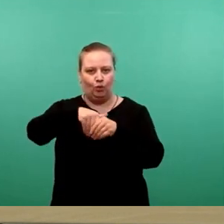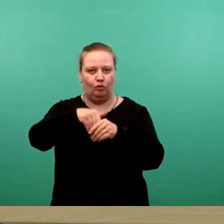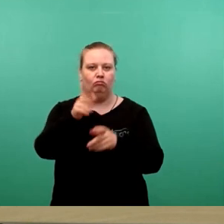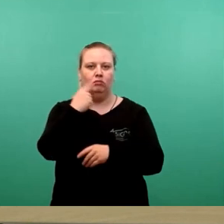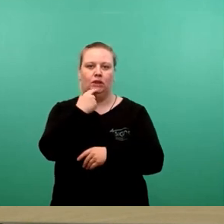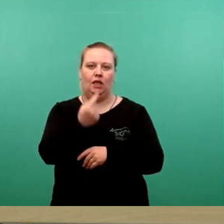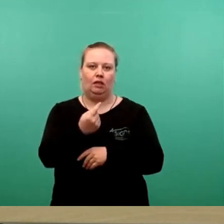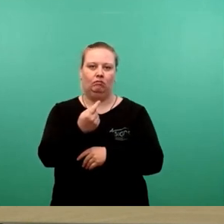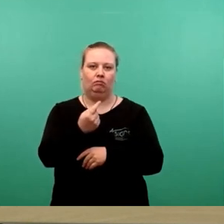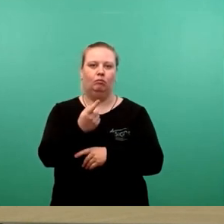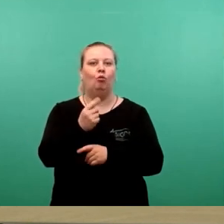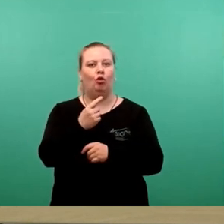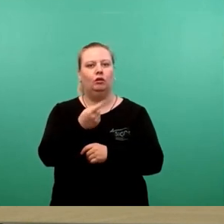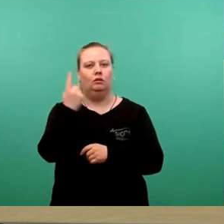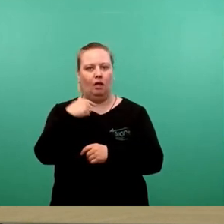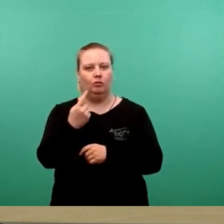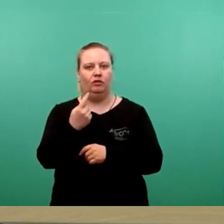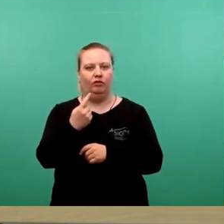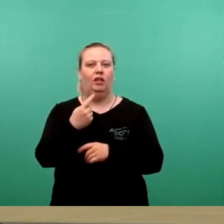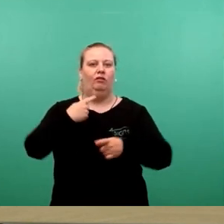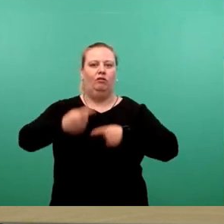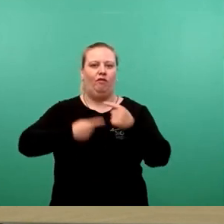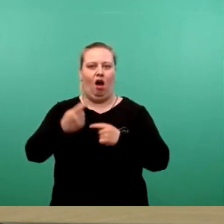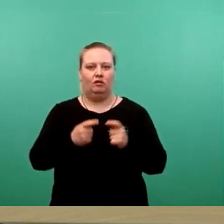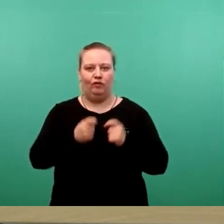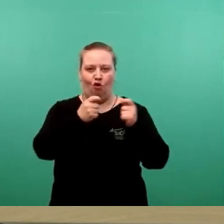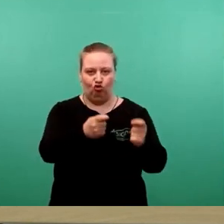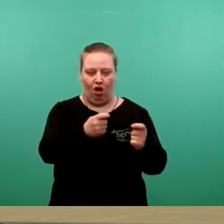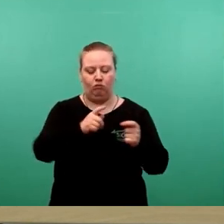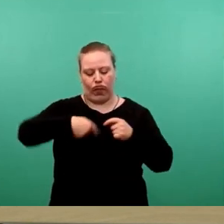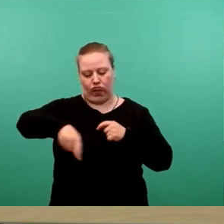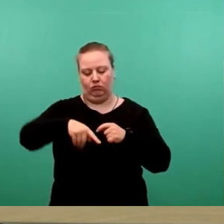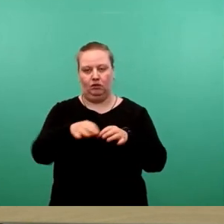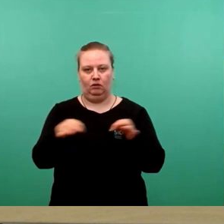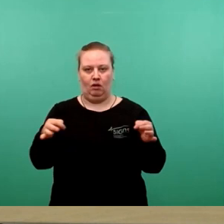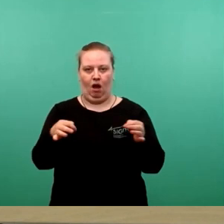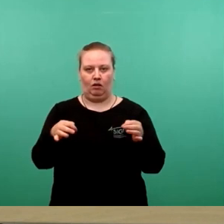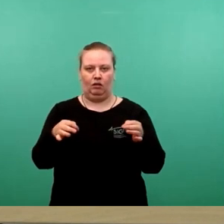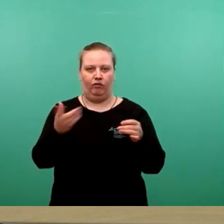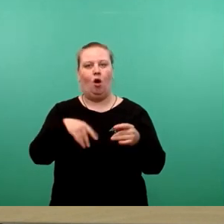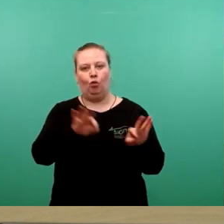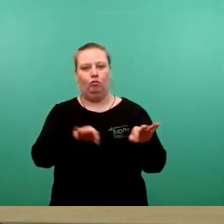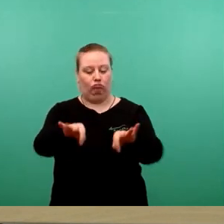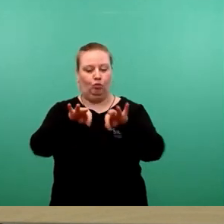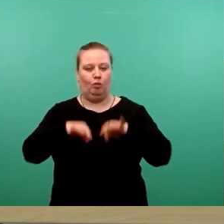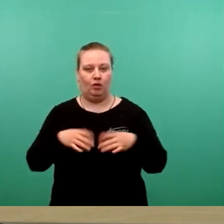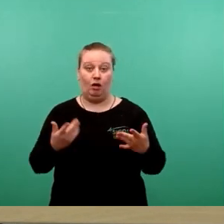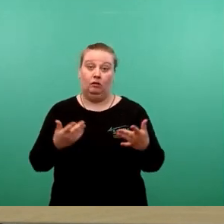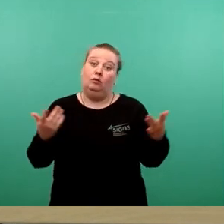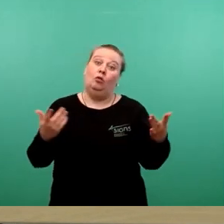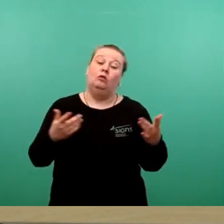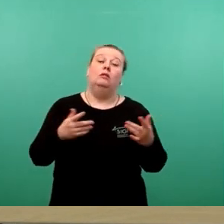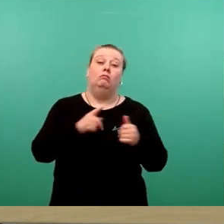bekommen mit einem Verfahrensvorschlag, das in den nächsten Tagen dann übermittelt. Und wir müssen sowohl in den